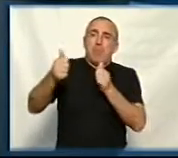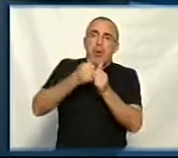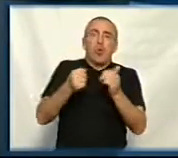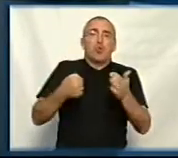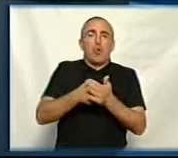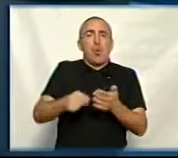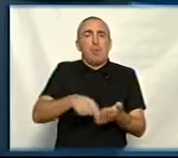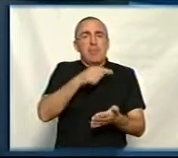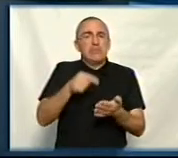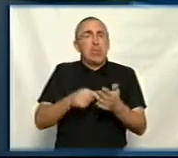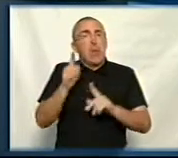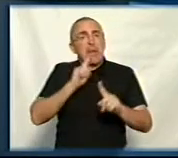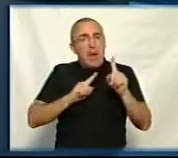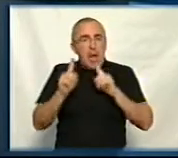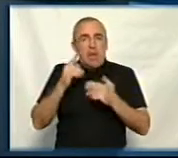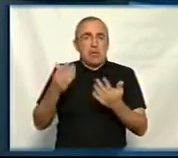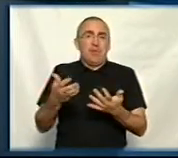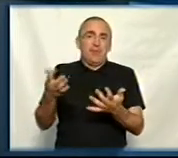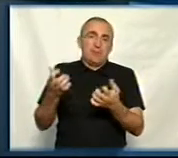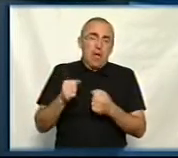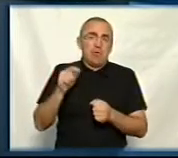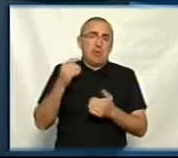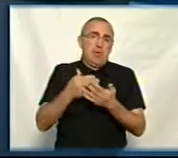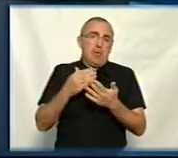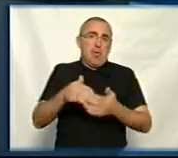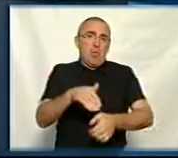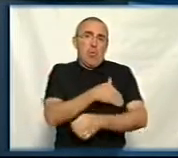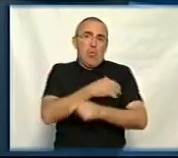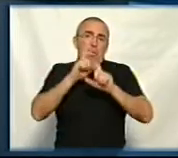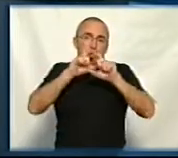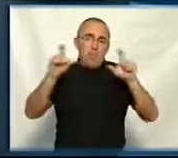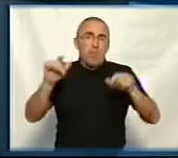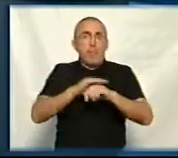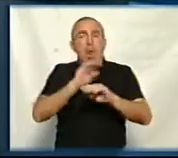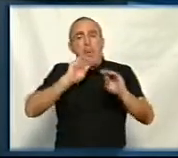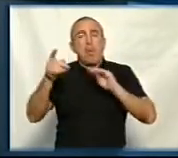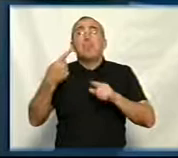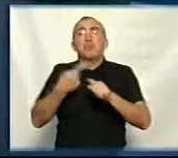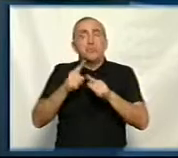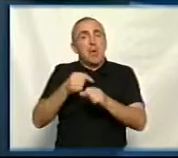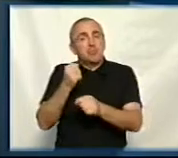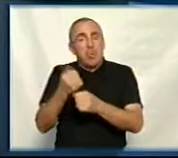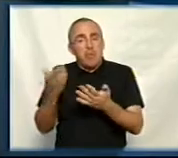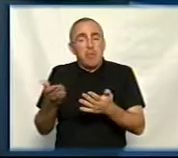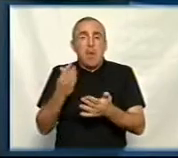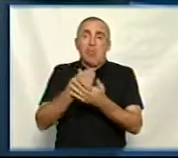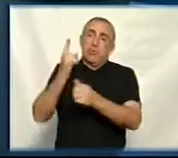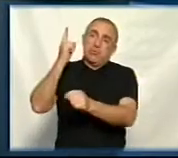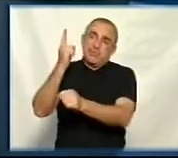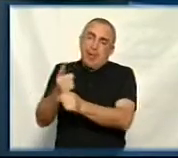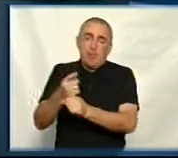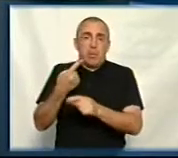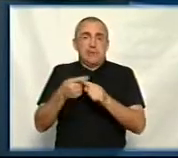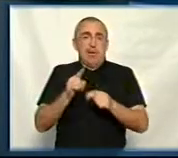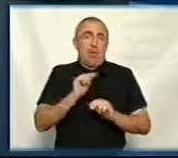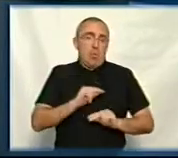міської ради, і, ну, взяти те ж саме комунальне підприємство благоустрій і спитати, чому ви так зробили, або заборонити їм це робити.